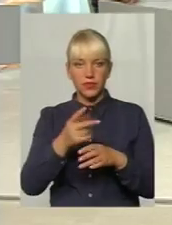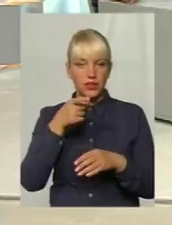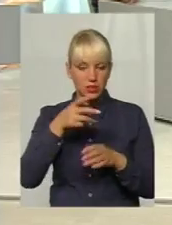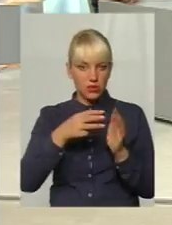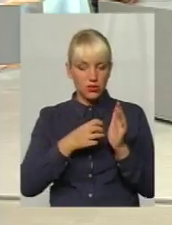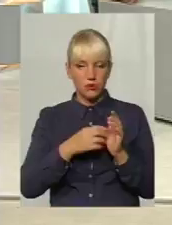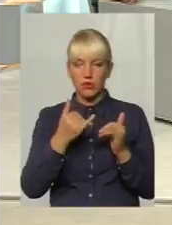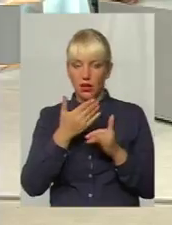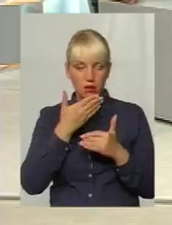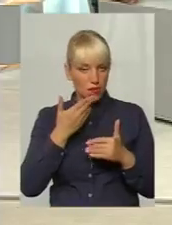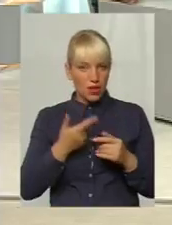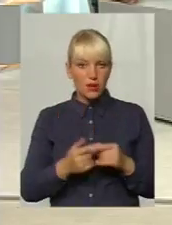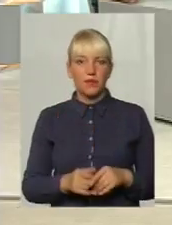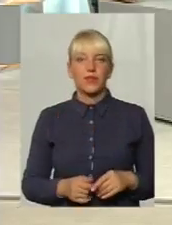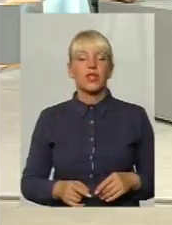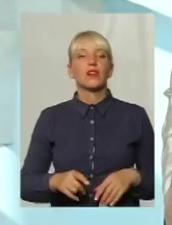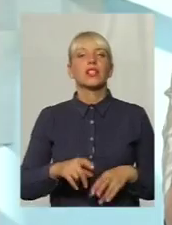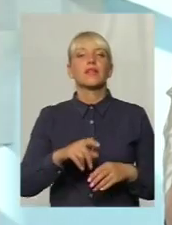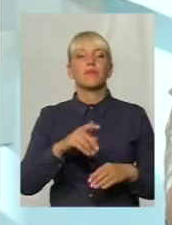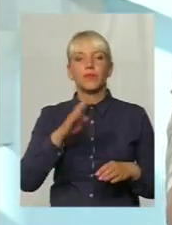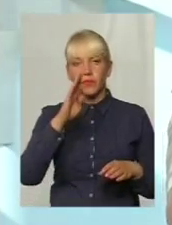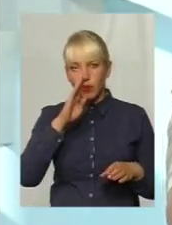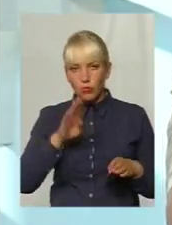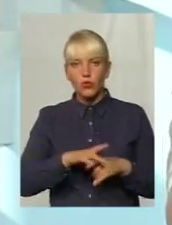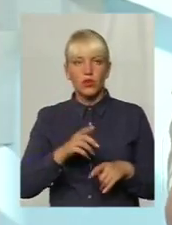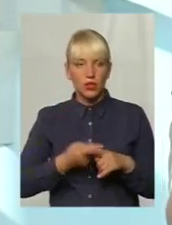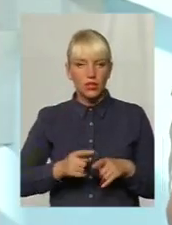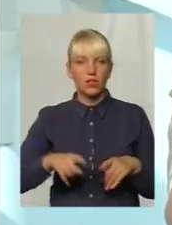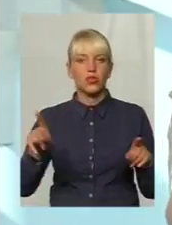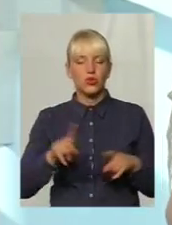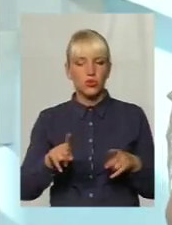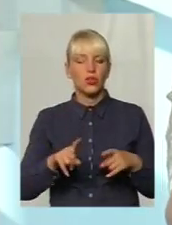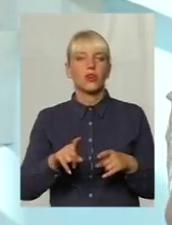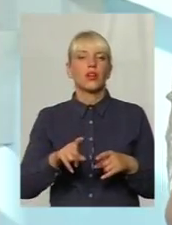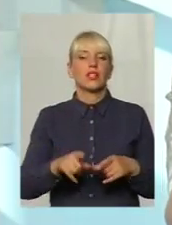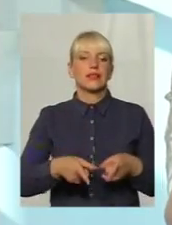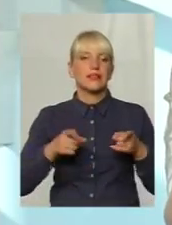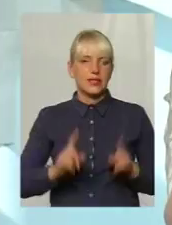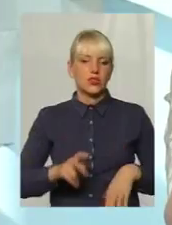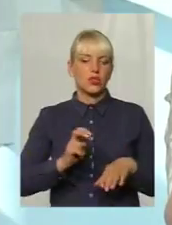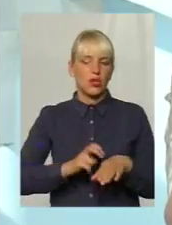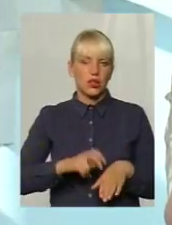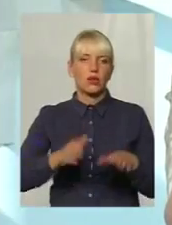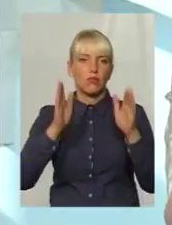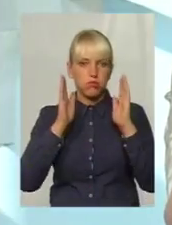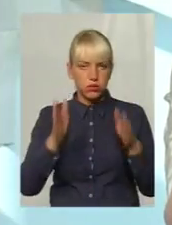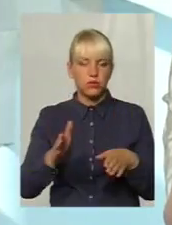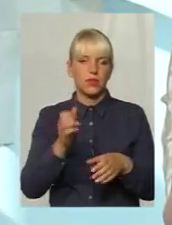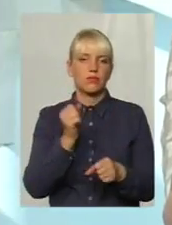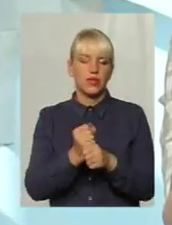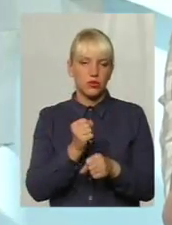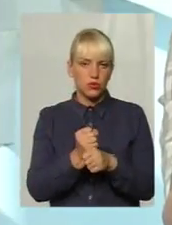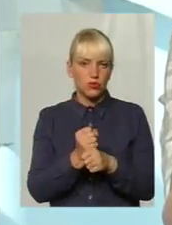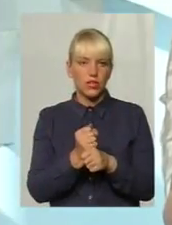Скоріш за все, дійсно він працювати буде. Тоді, коли, як говорить наше міністерство, гроші